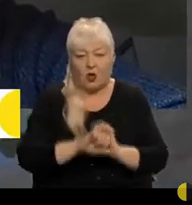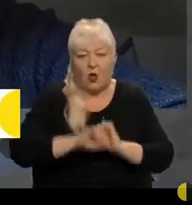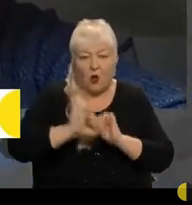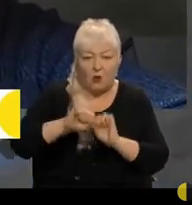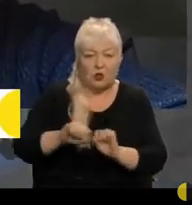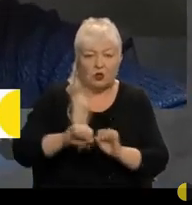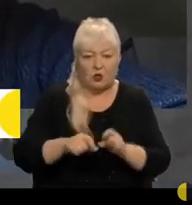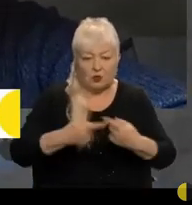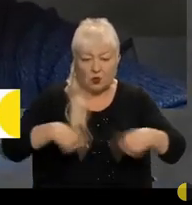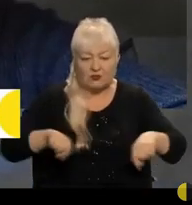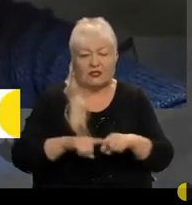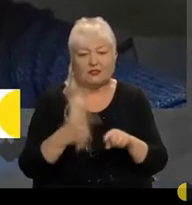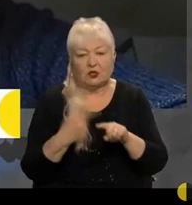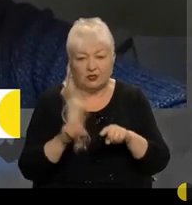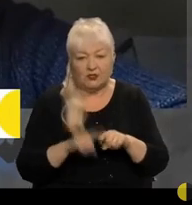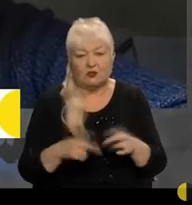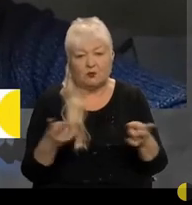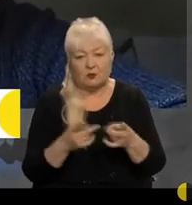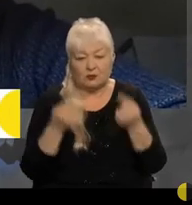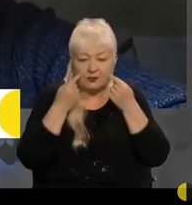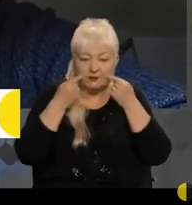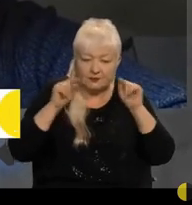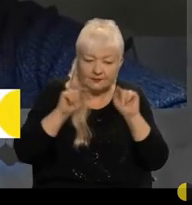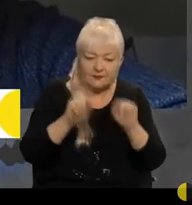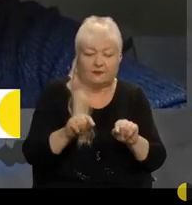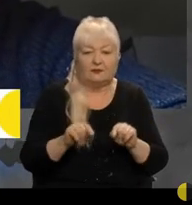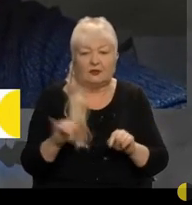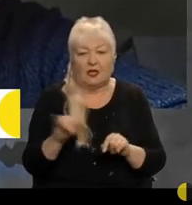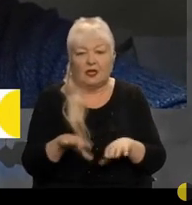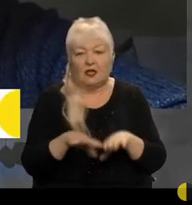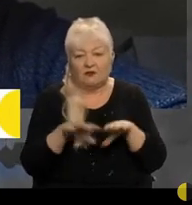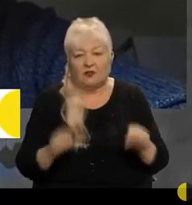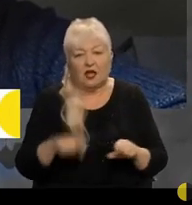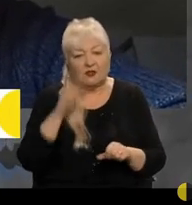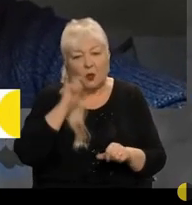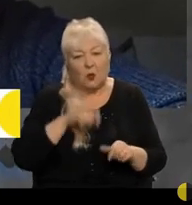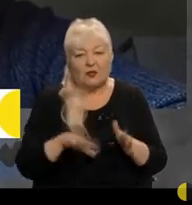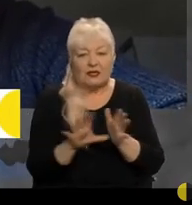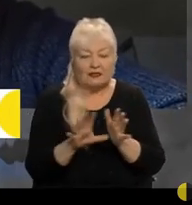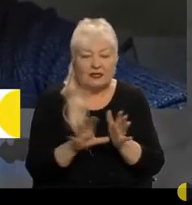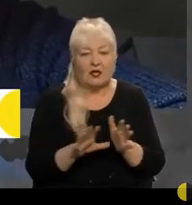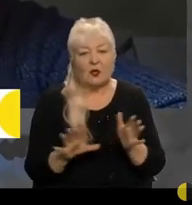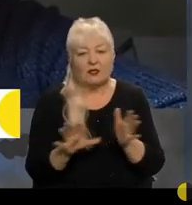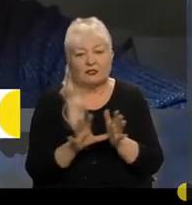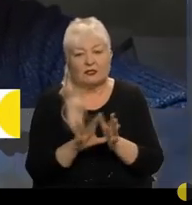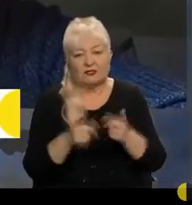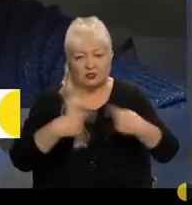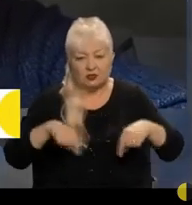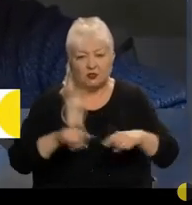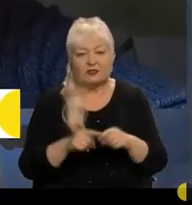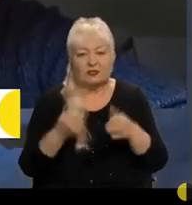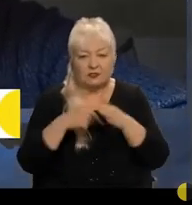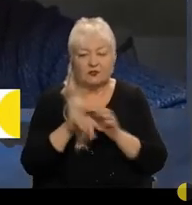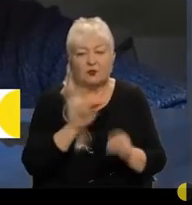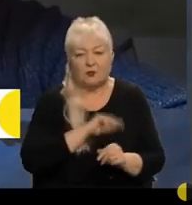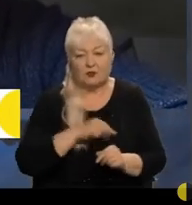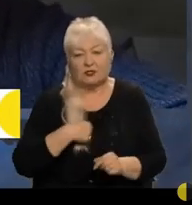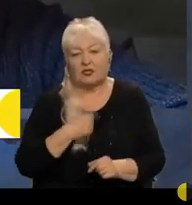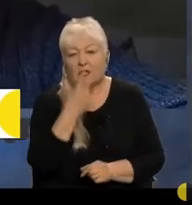сектору. Оце на цьому потрібно зосередитися, і влада, Українерго, енергетичний сектор в цьому працюють, я дивлюся, на повну